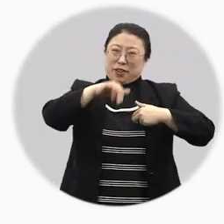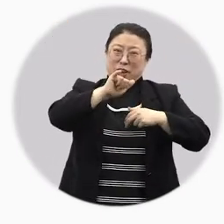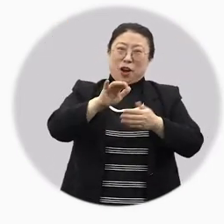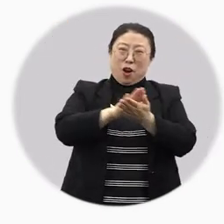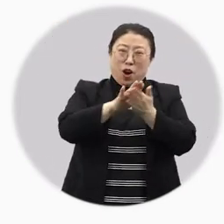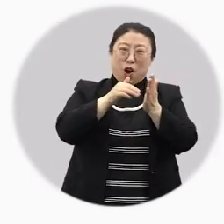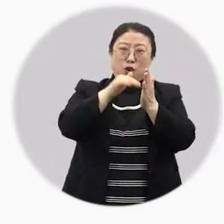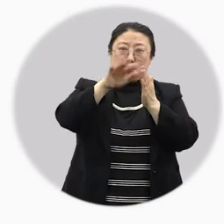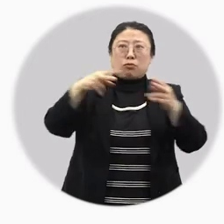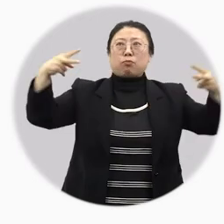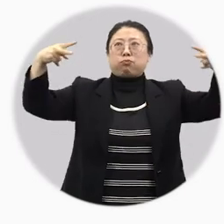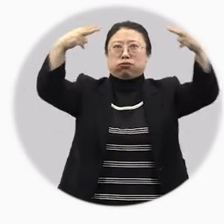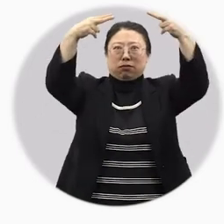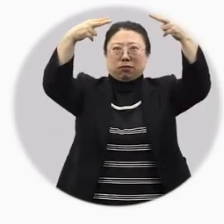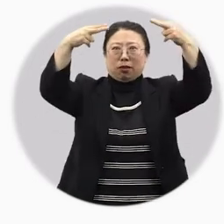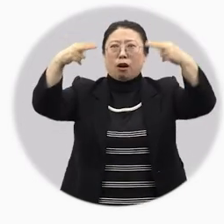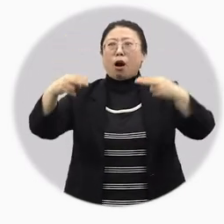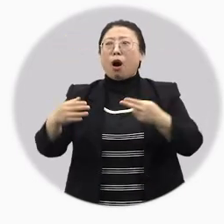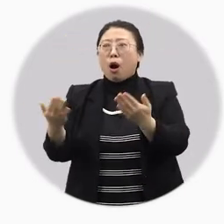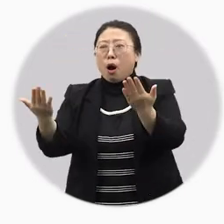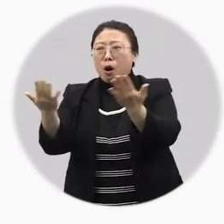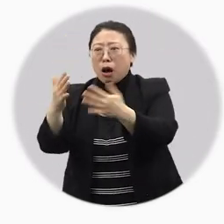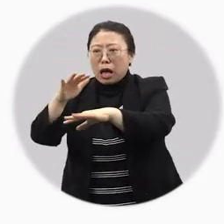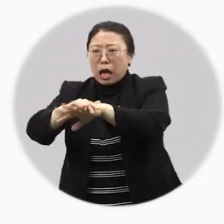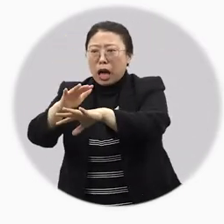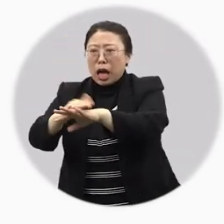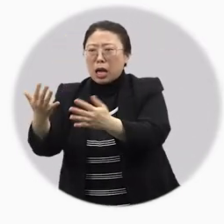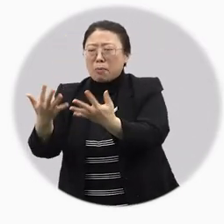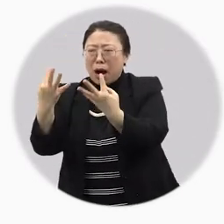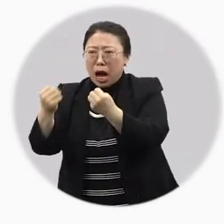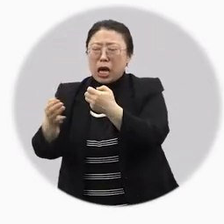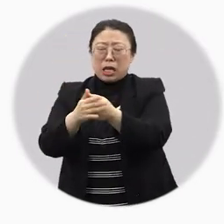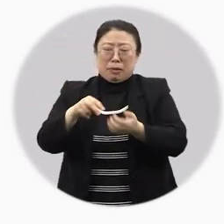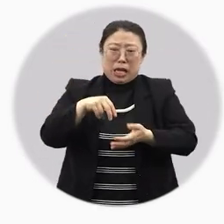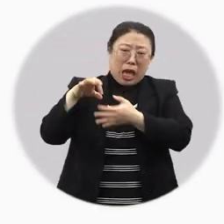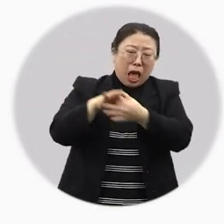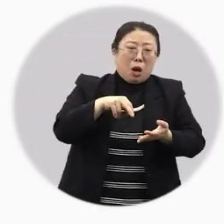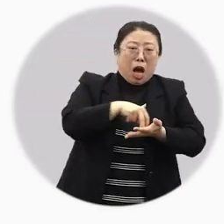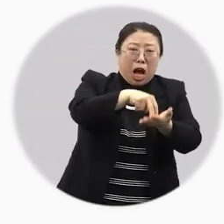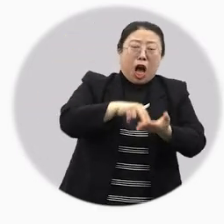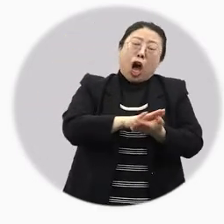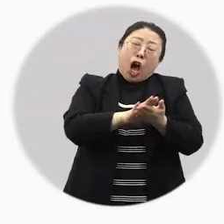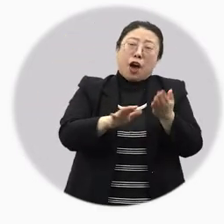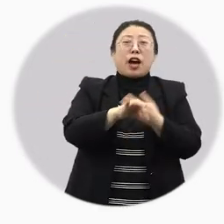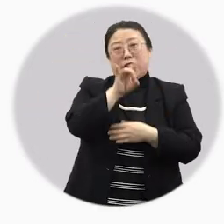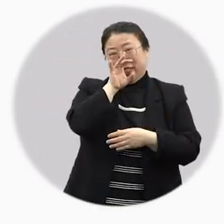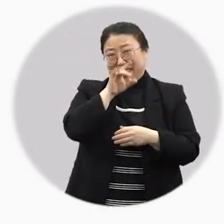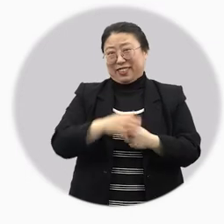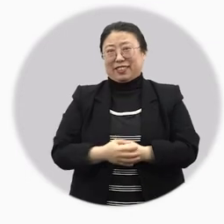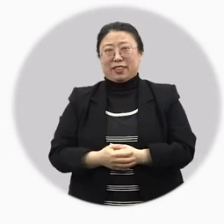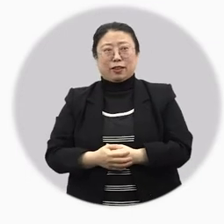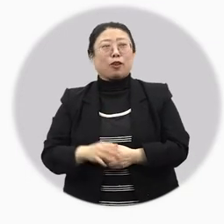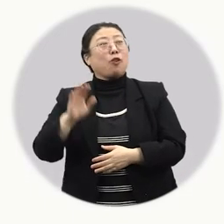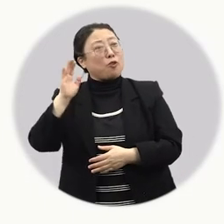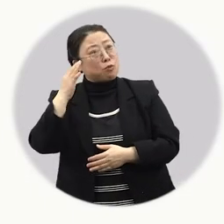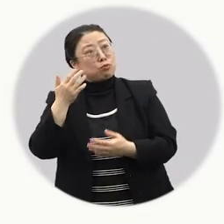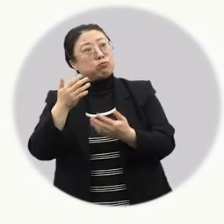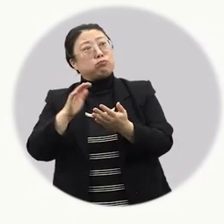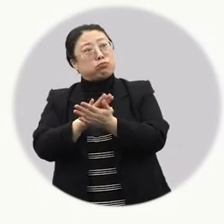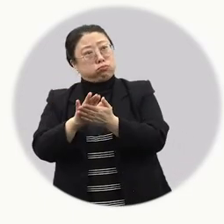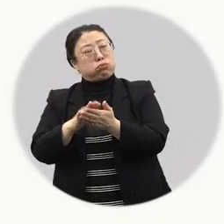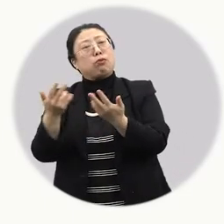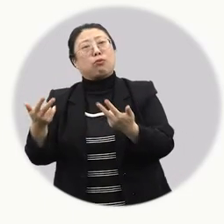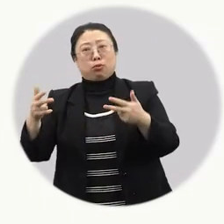나서는 그네 줄을 잘랐다고 해요. 곧 농사일이 많은 철인데 계속 그네만 뛰면 안 되잖아요. 요즘은